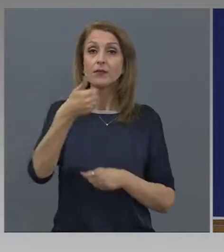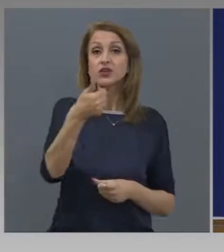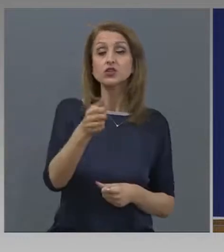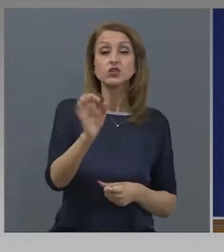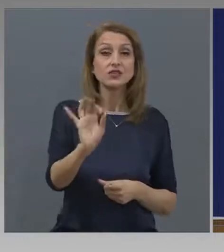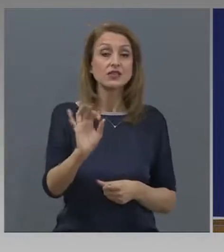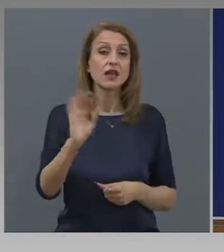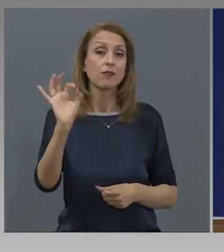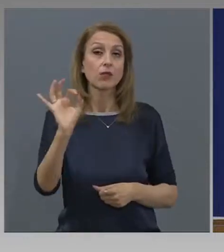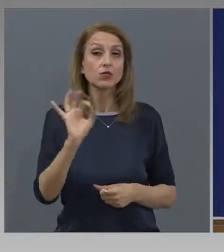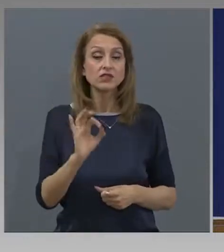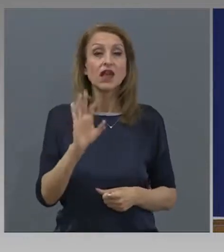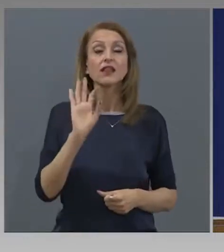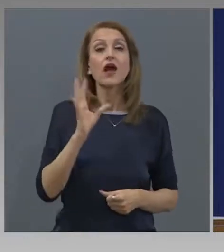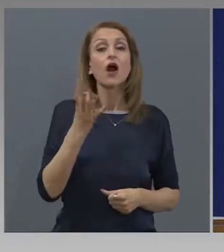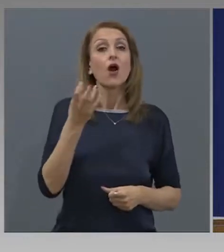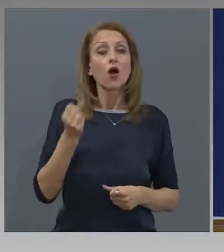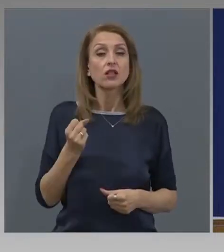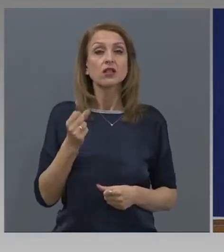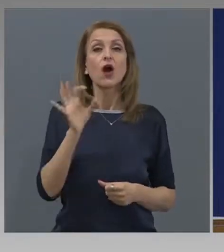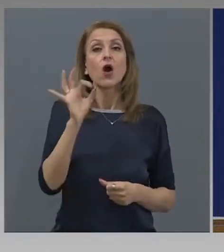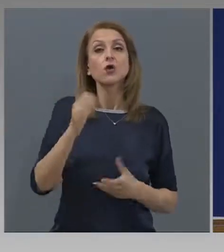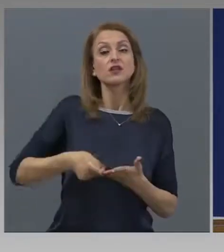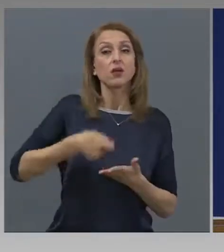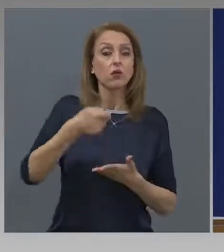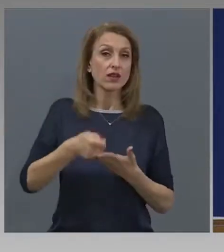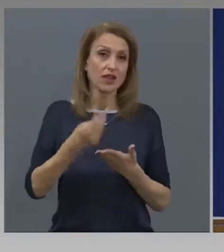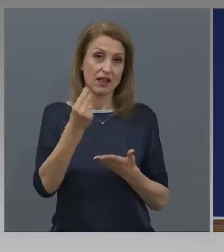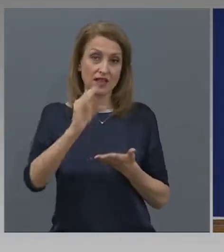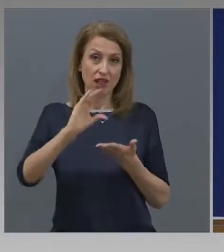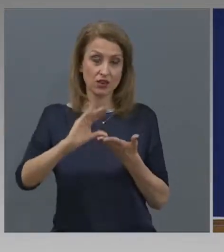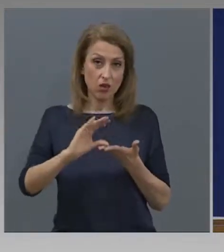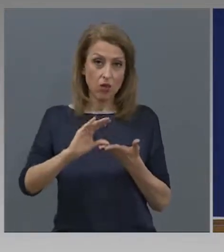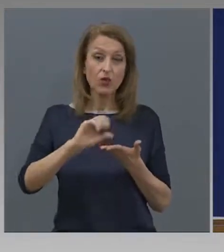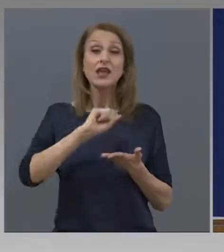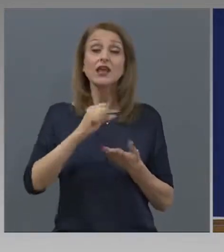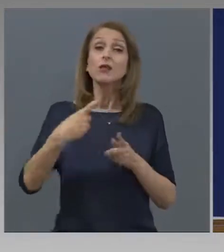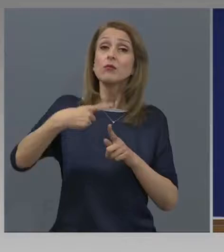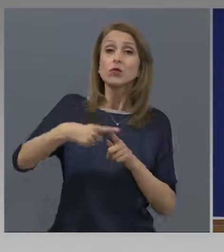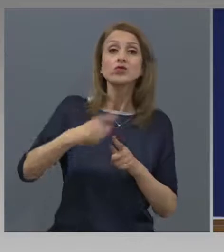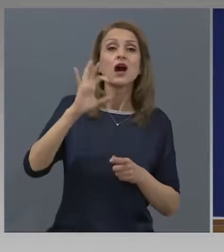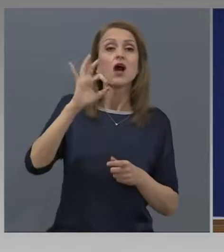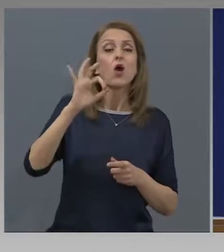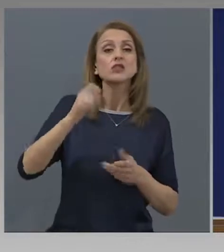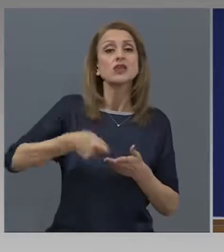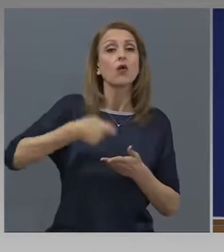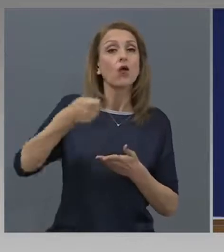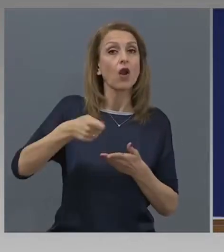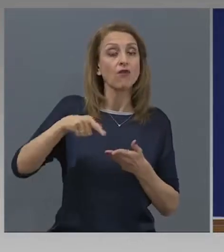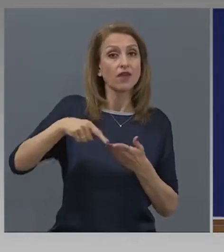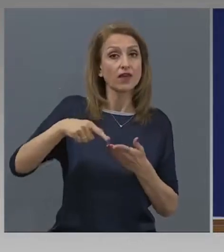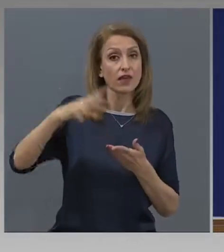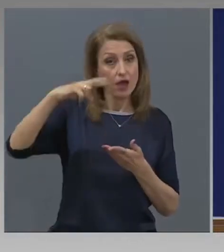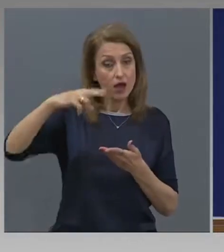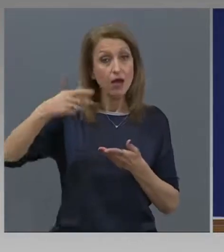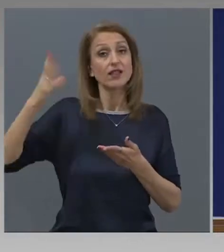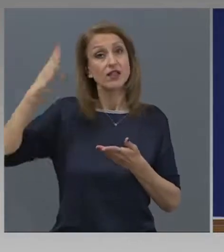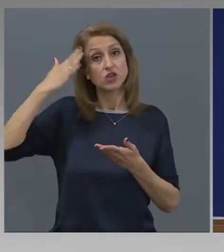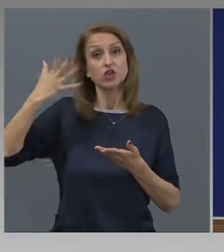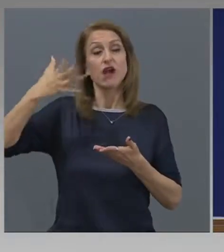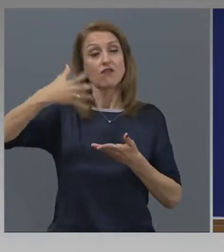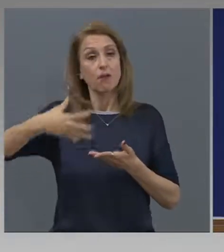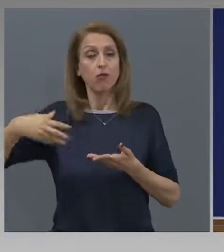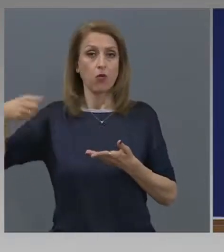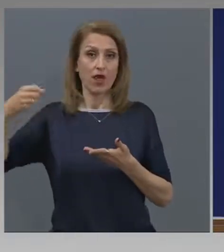осигурителния доход на работника и осигуровките за тези 60%. Това поема държавата,